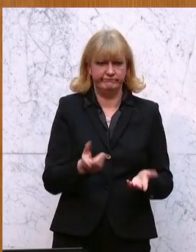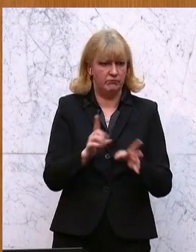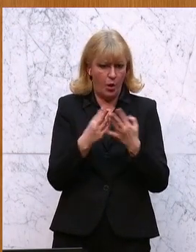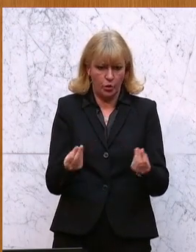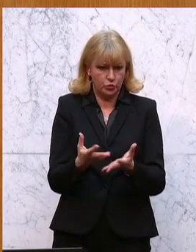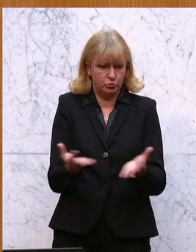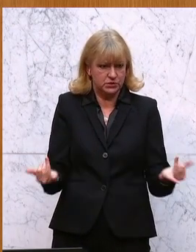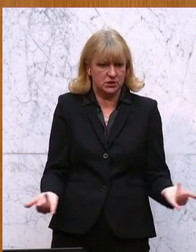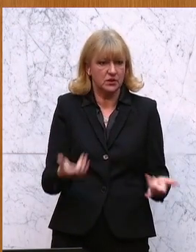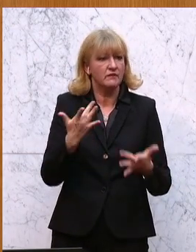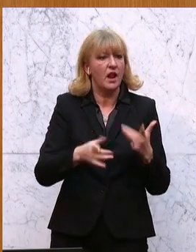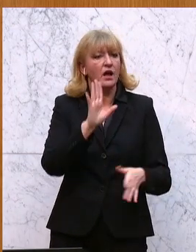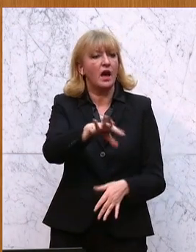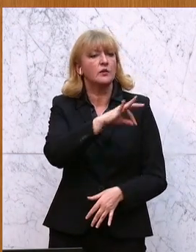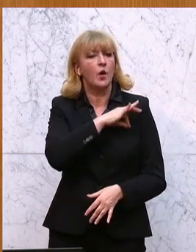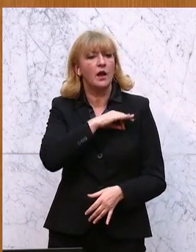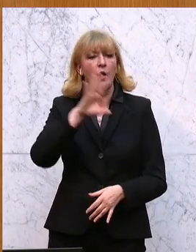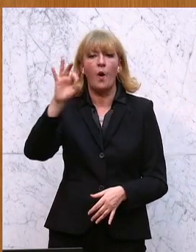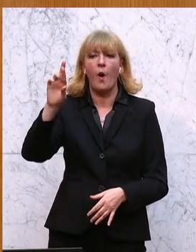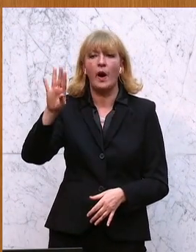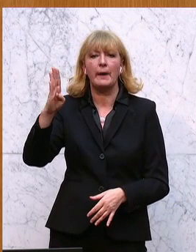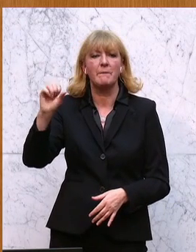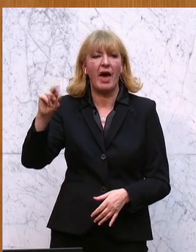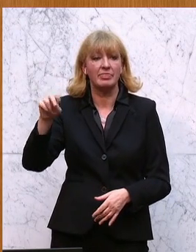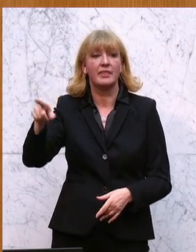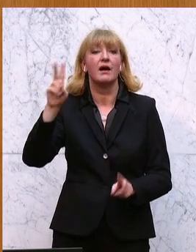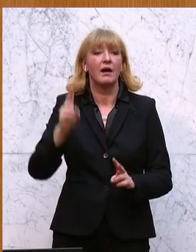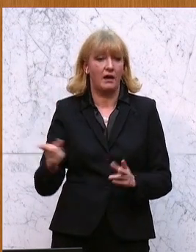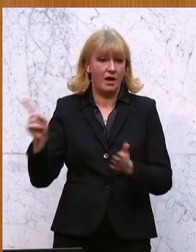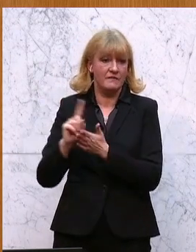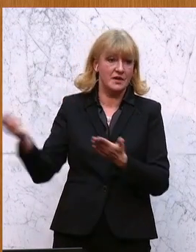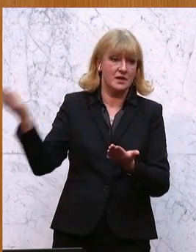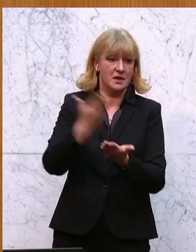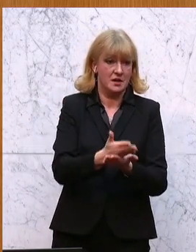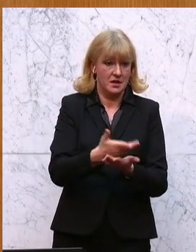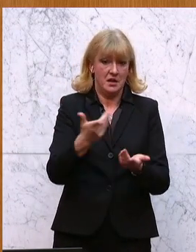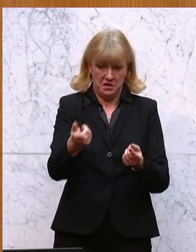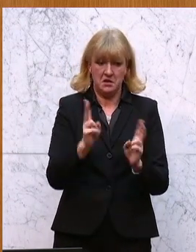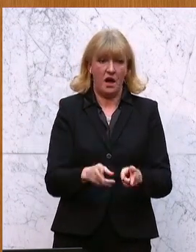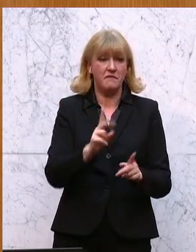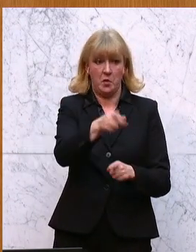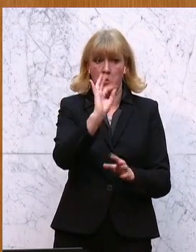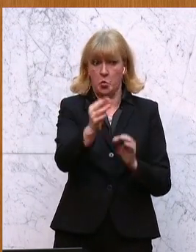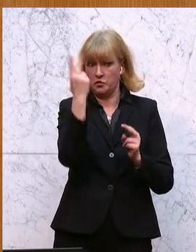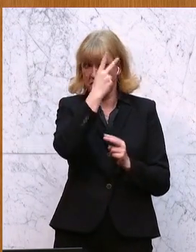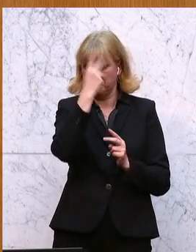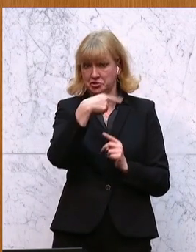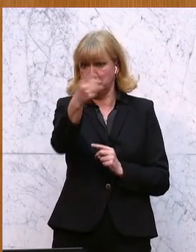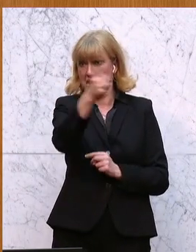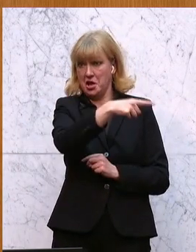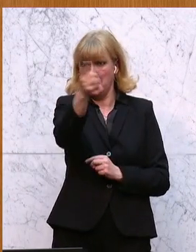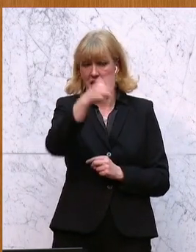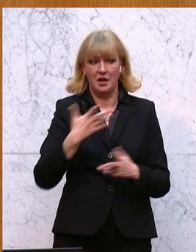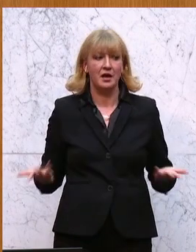mit dem Kollegen Orban vielleicht reden, der könnte es in Zukunft auf die Tagesordnung setzen. Angeblich habt ihr so einen guten Draht. Weil